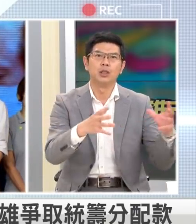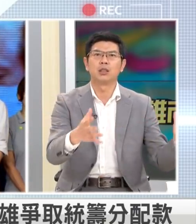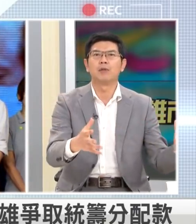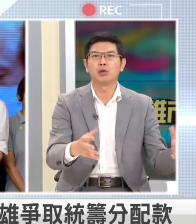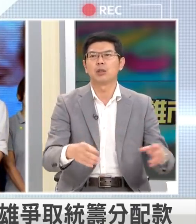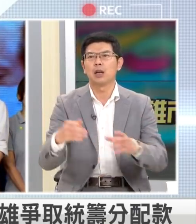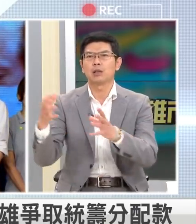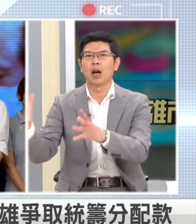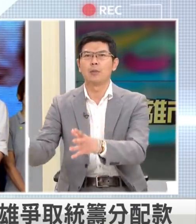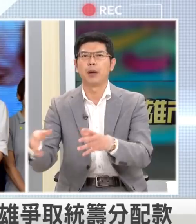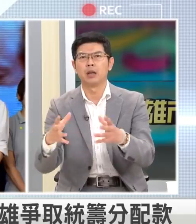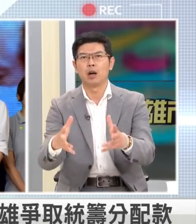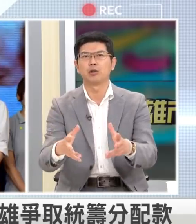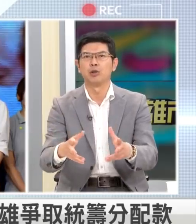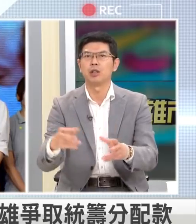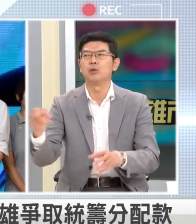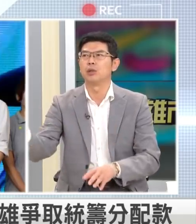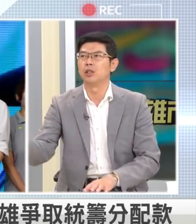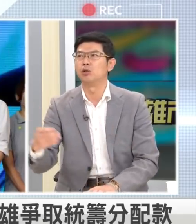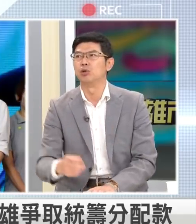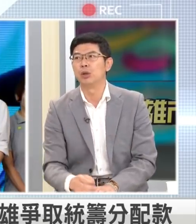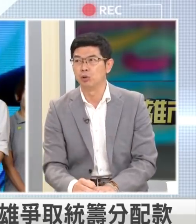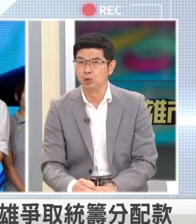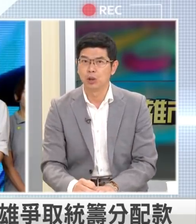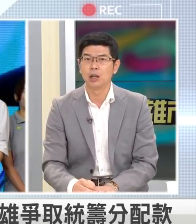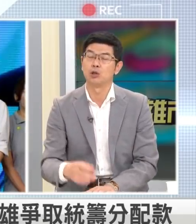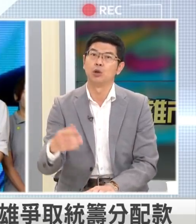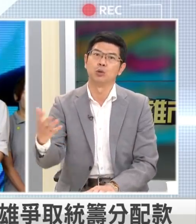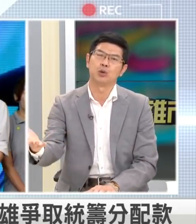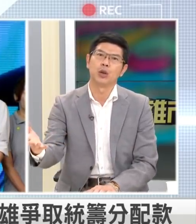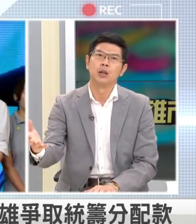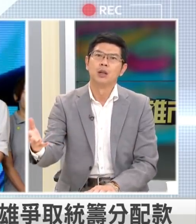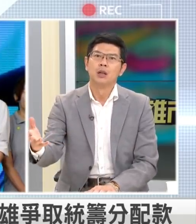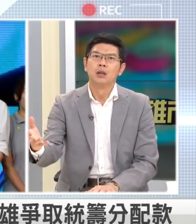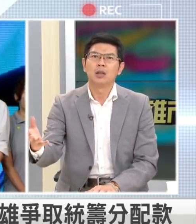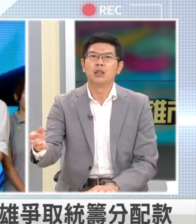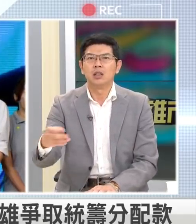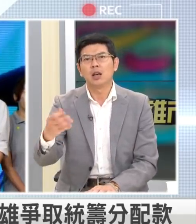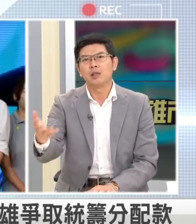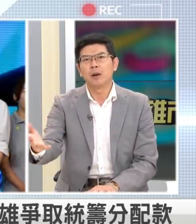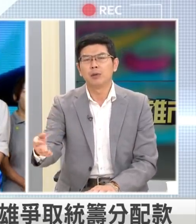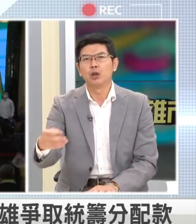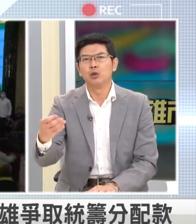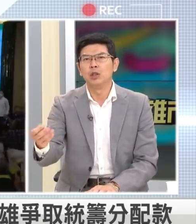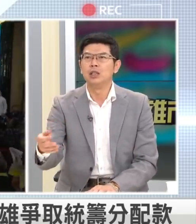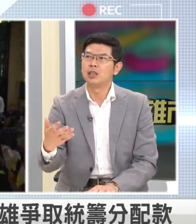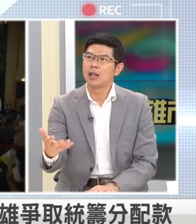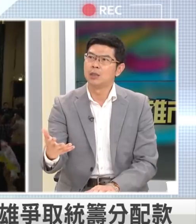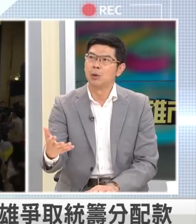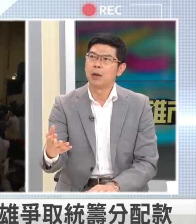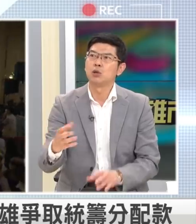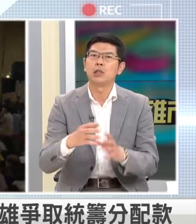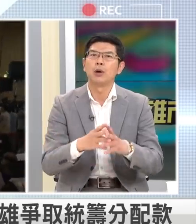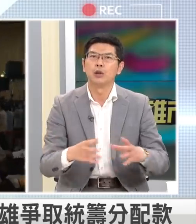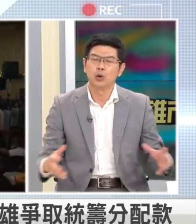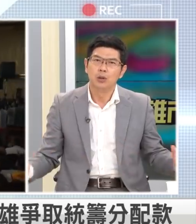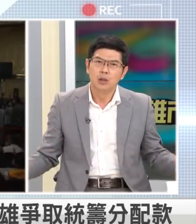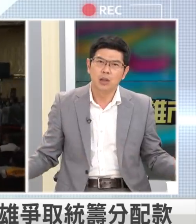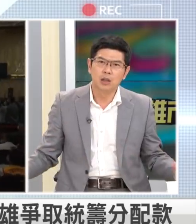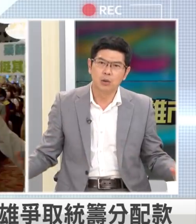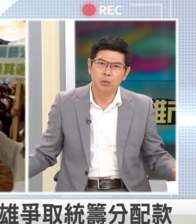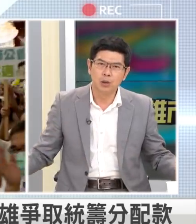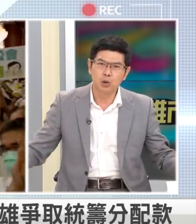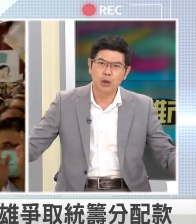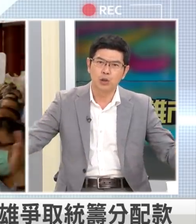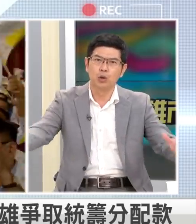说所有你的地方所以当台北高雄甚至新竹因为有竹科可以收很多税那你其他地方比如说云林嘉义怎么办所以才会有一种